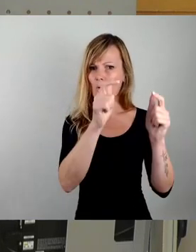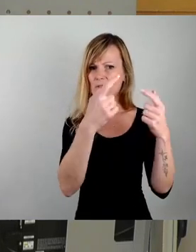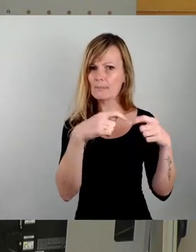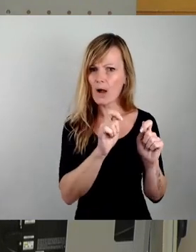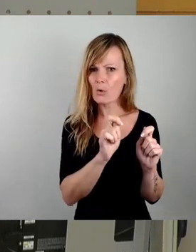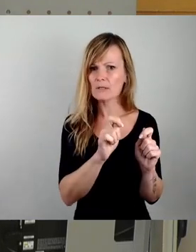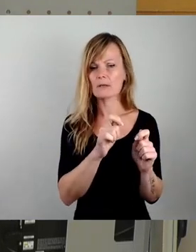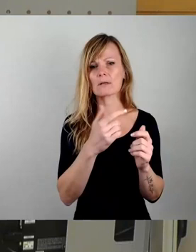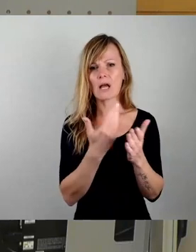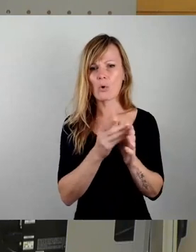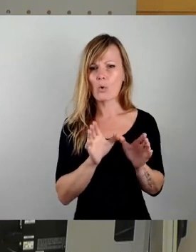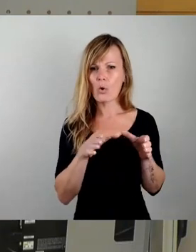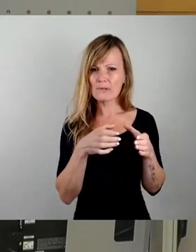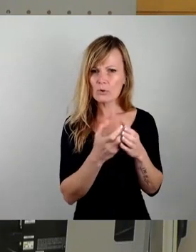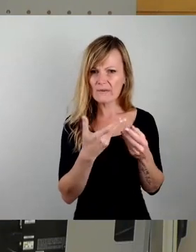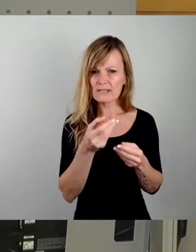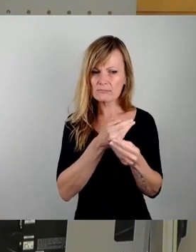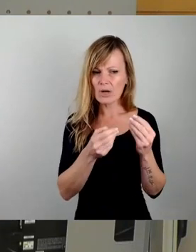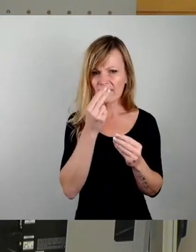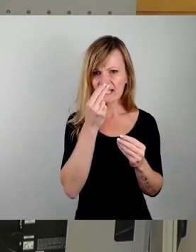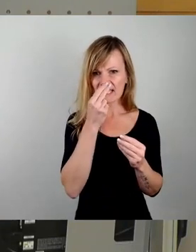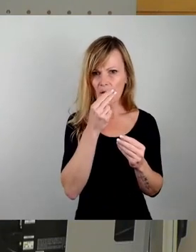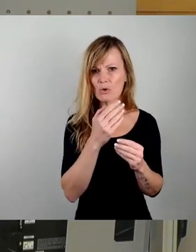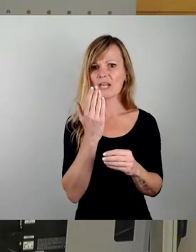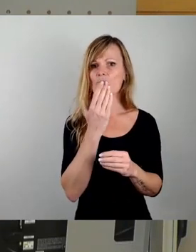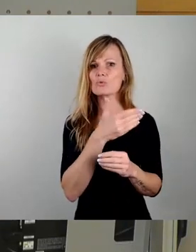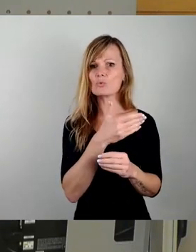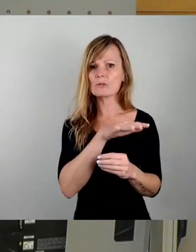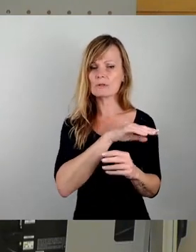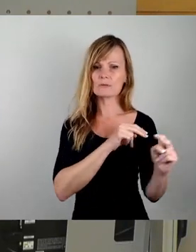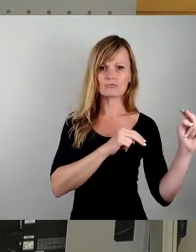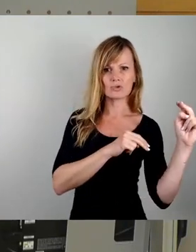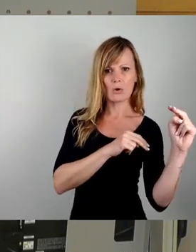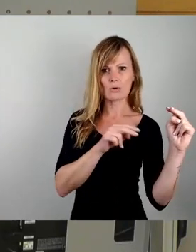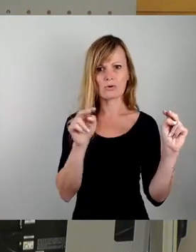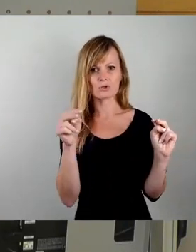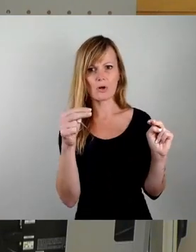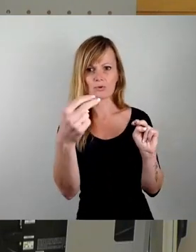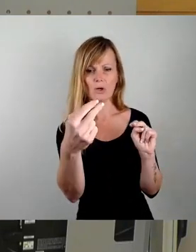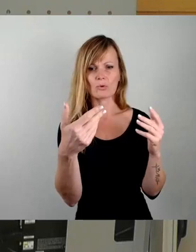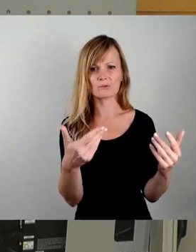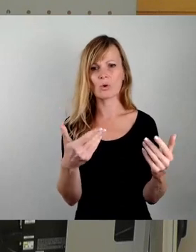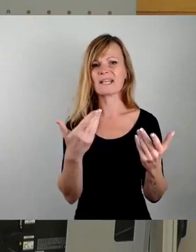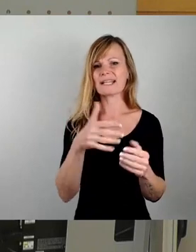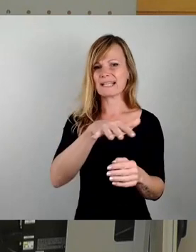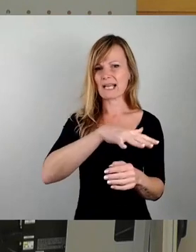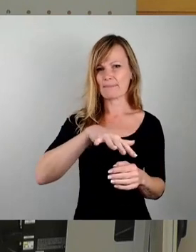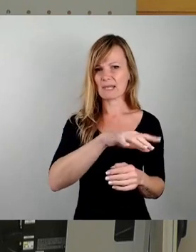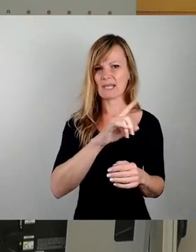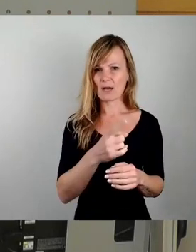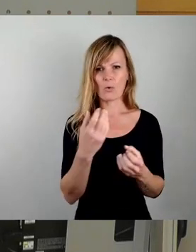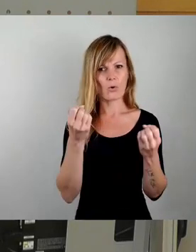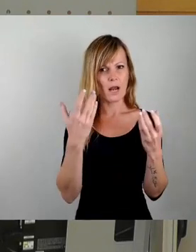Wie schaut das zum Beispiel aus der südlichen Perspektive vom Fichteturm aus? Auch dieses Gebiet wäre dann sehr, sehr deutlich